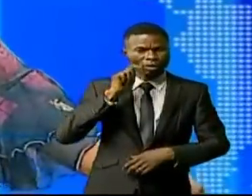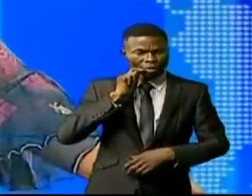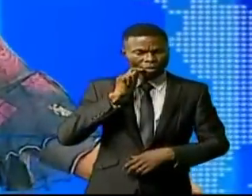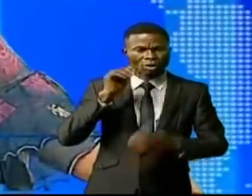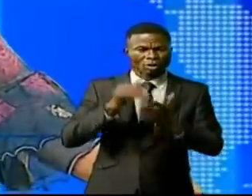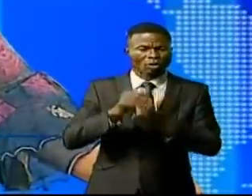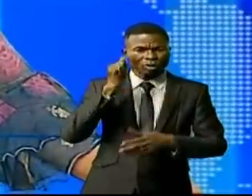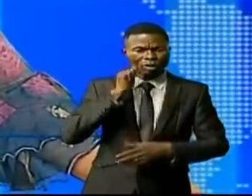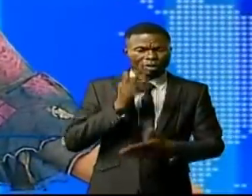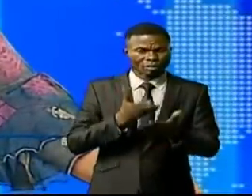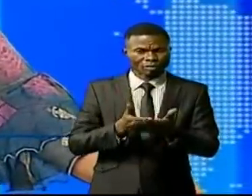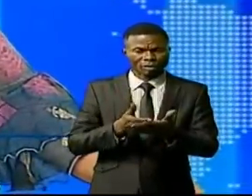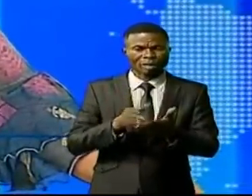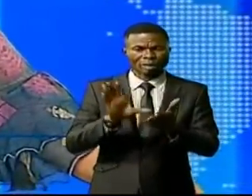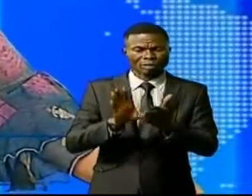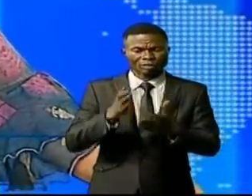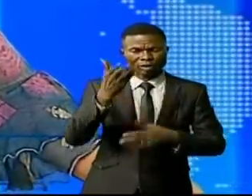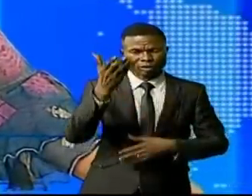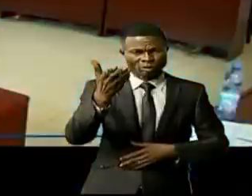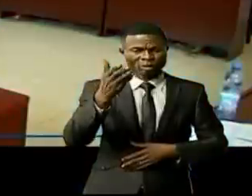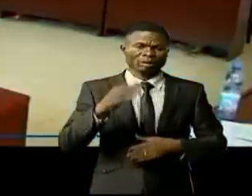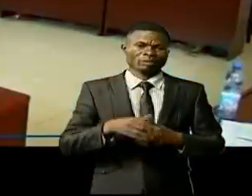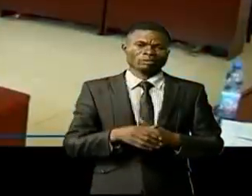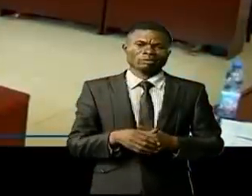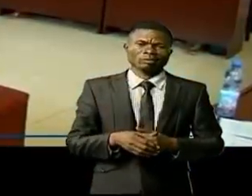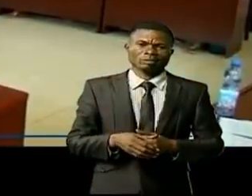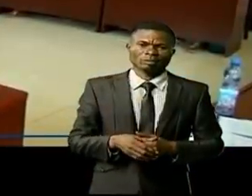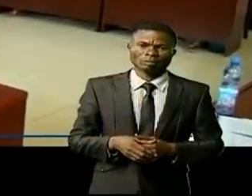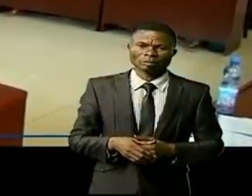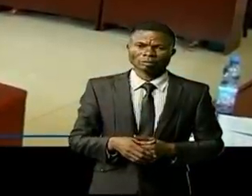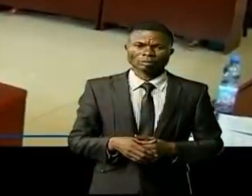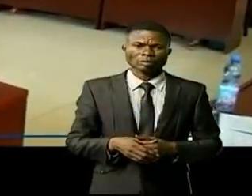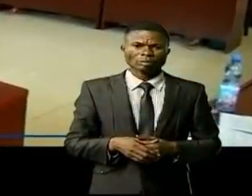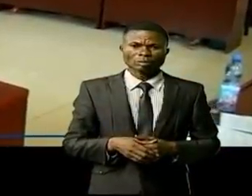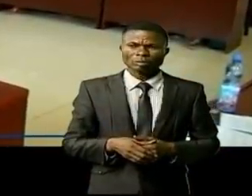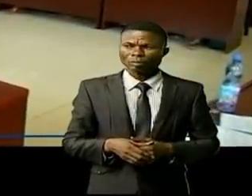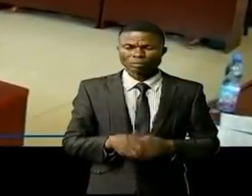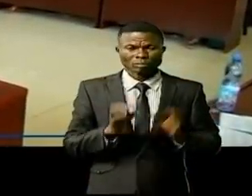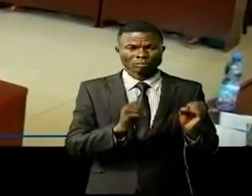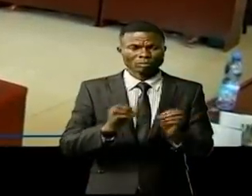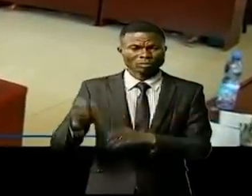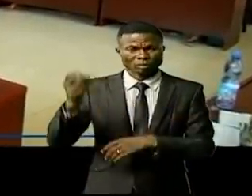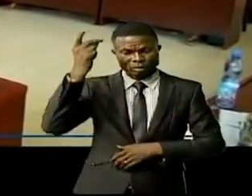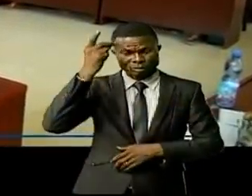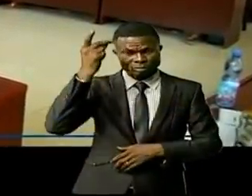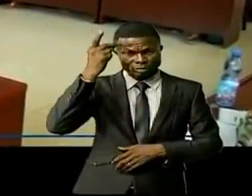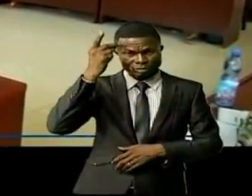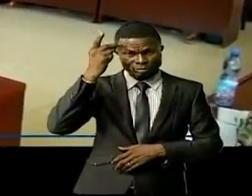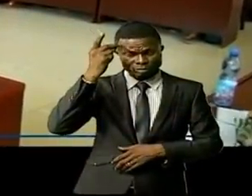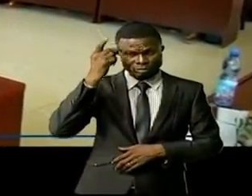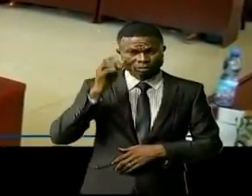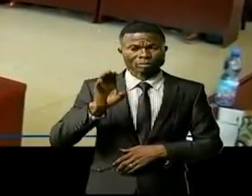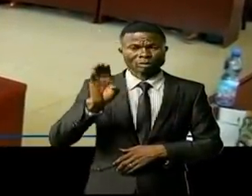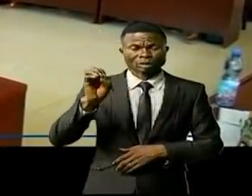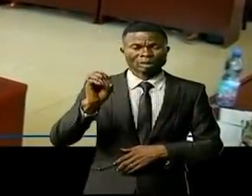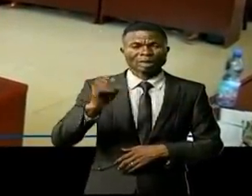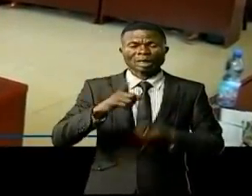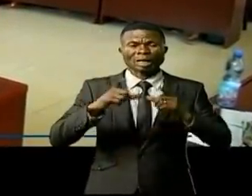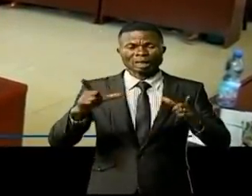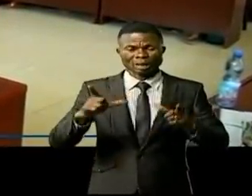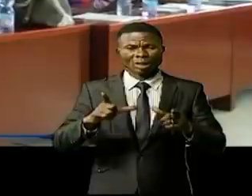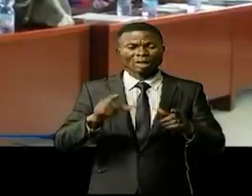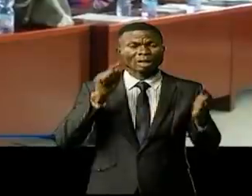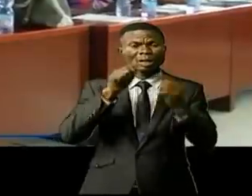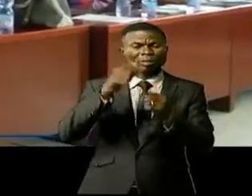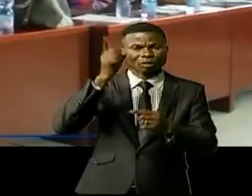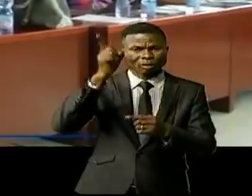sur le genre. Les détails avaient resté le milieu. Cet atelier organisé à Kinshasa par la COCAFEM Grands Lacs avait pour